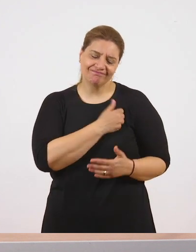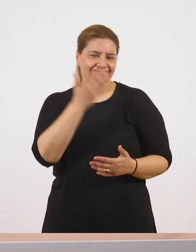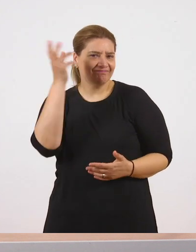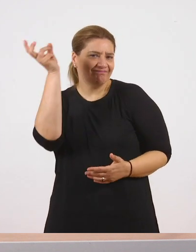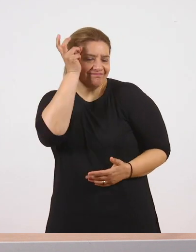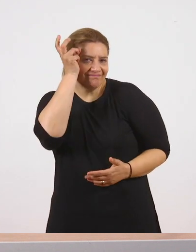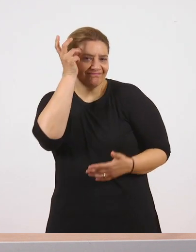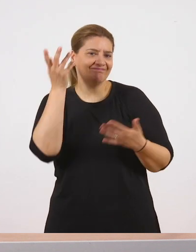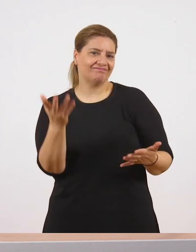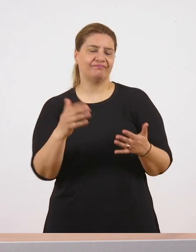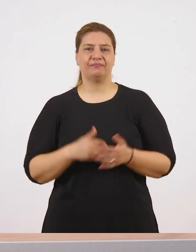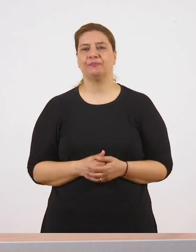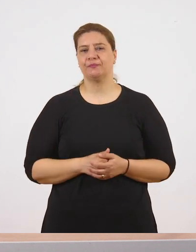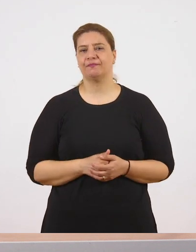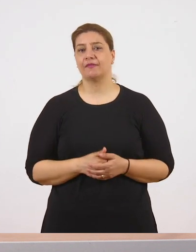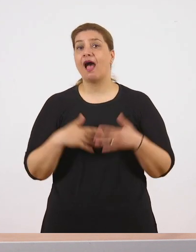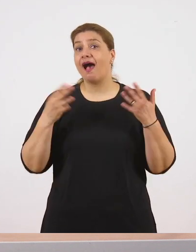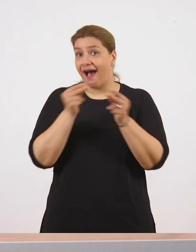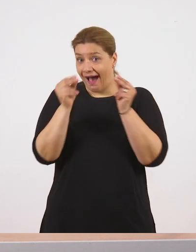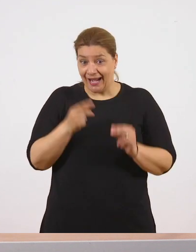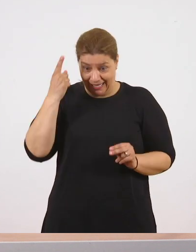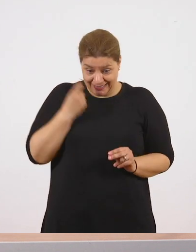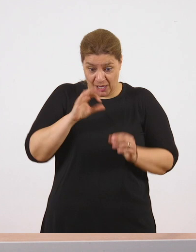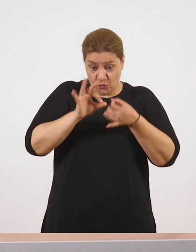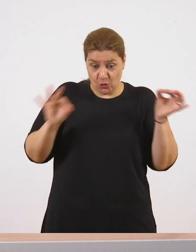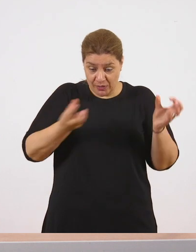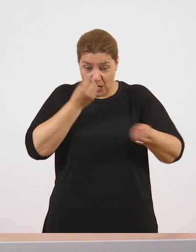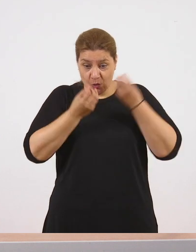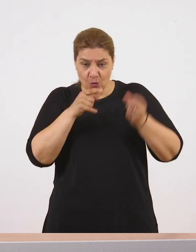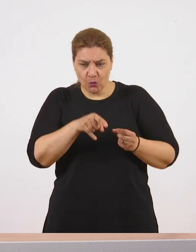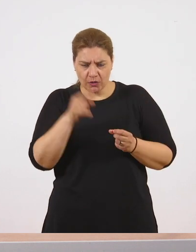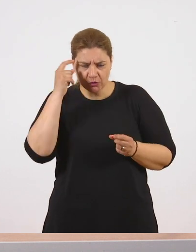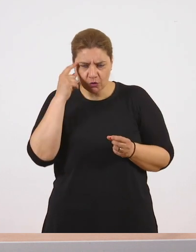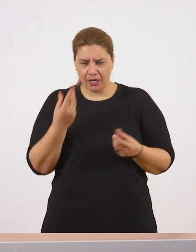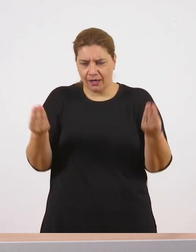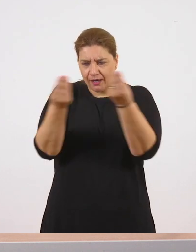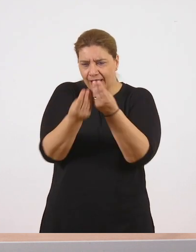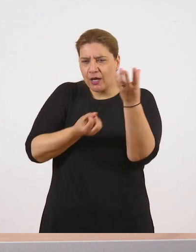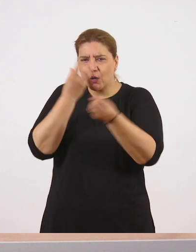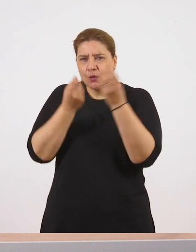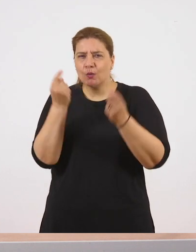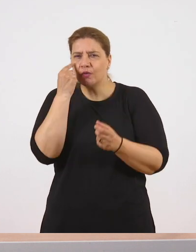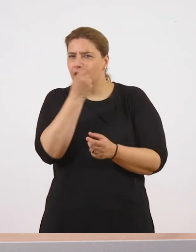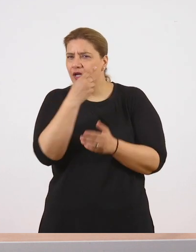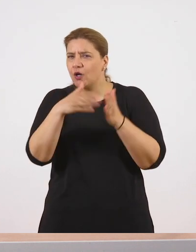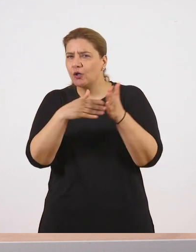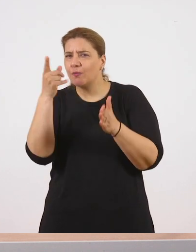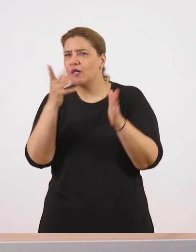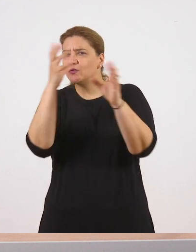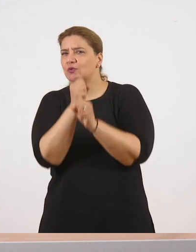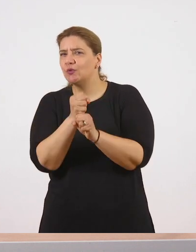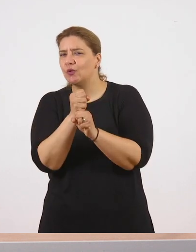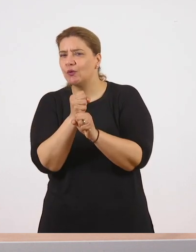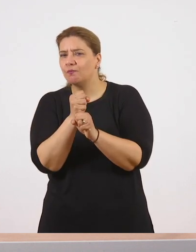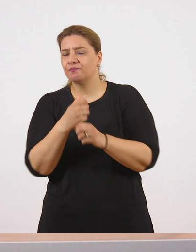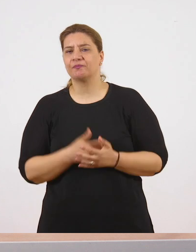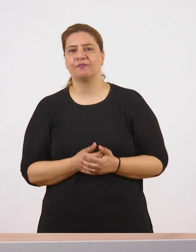Τι εικόνες λοιπόν φτιάχνουμε μέσα μας όταν ξέρουμε όλα αυτά, για αυτά τα σκούρα γαλάζια μάτια. Αλλά και ακόμα και αν δεν